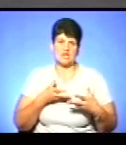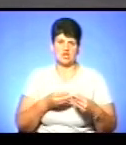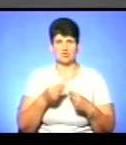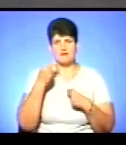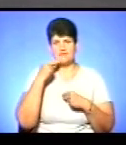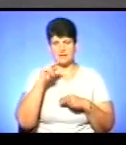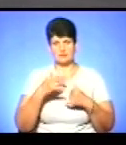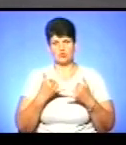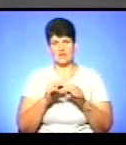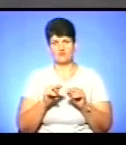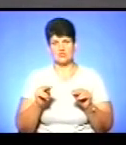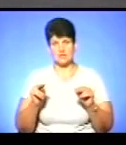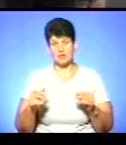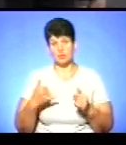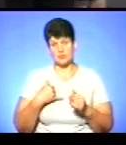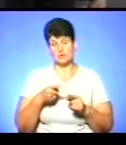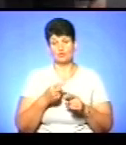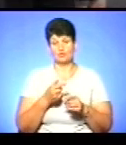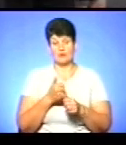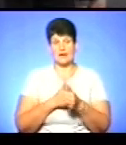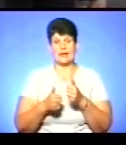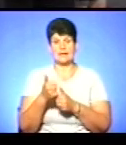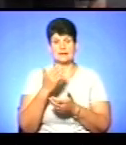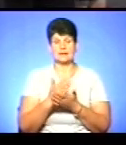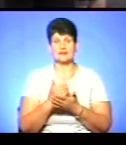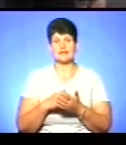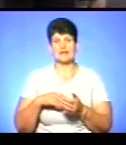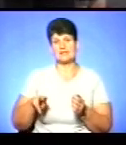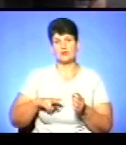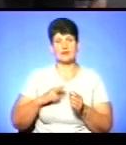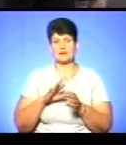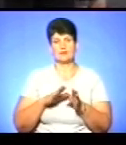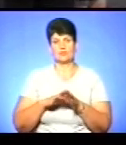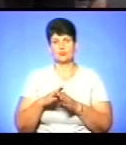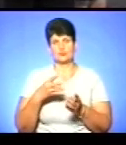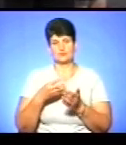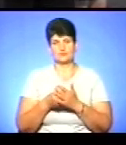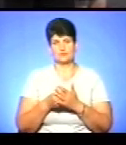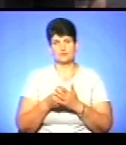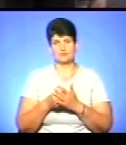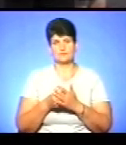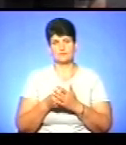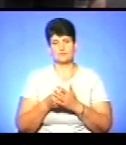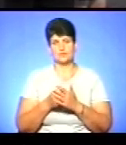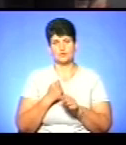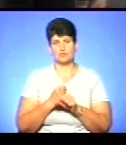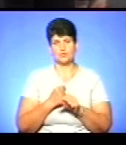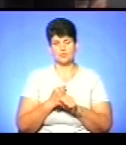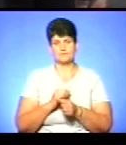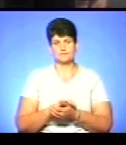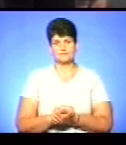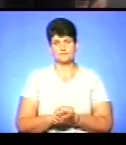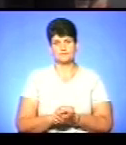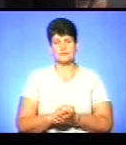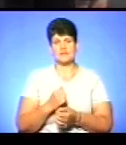вчити. Тому, власне, в нас такі лідери. На жаль, є лідери, які не справляються зі своїми обладами.